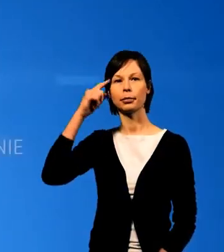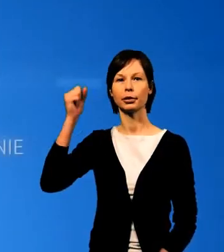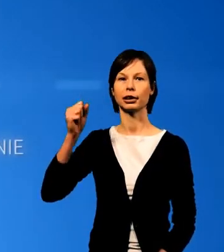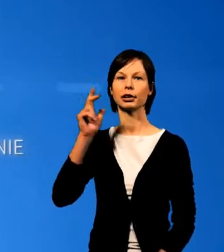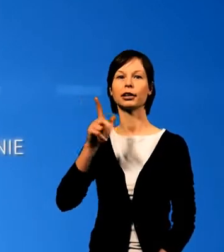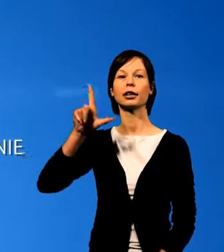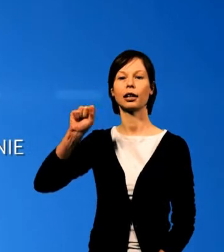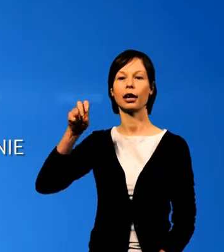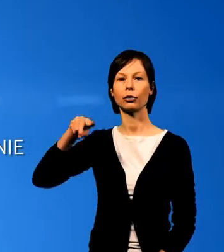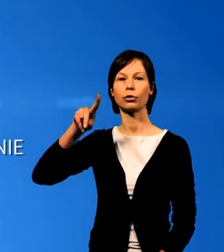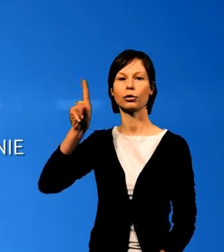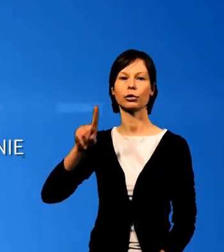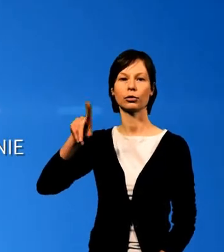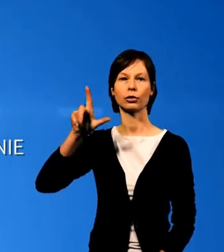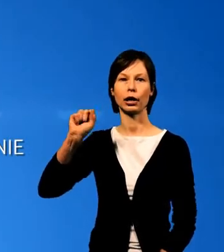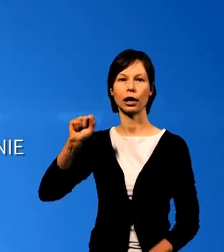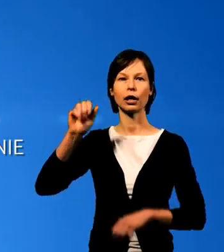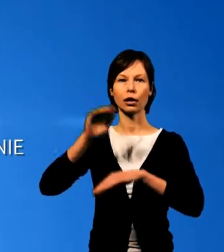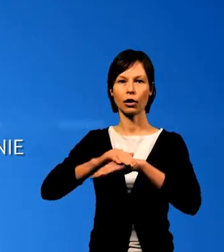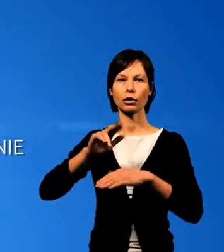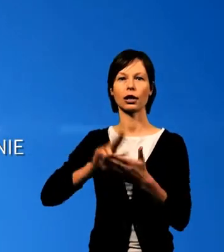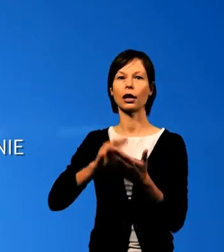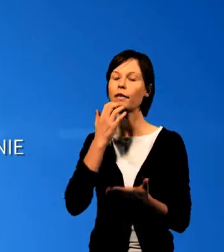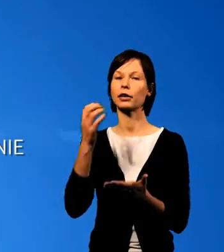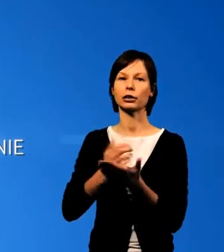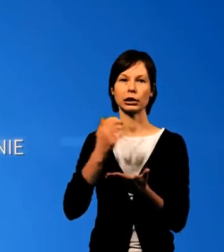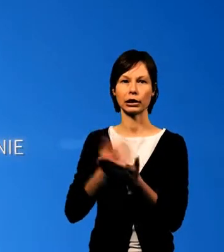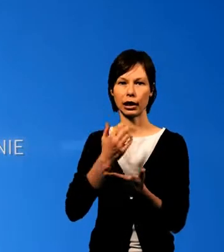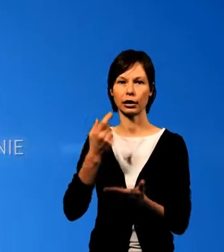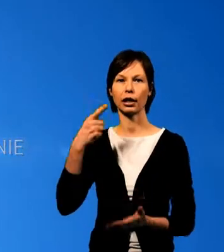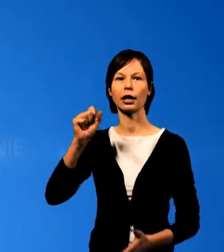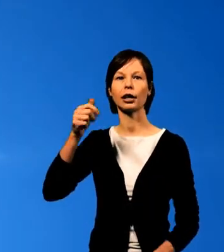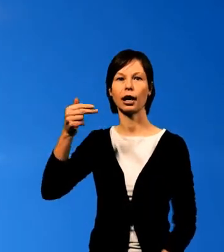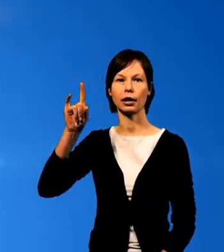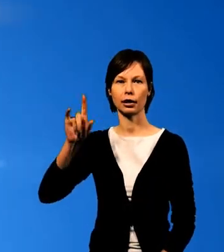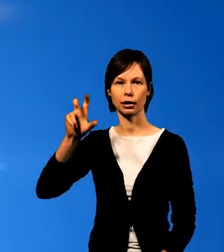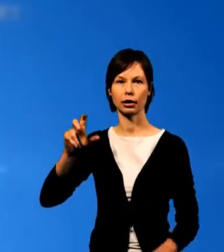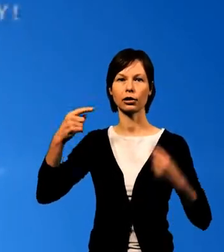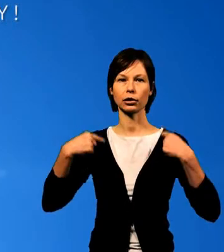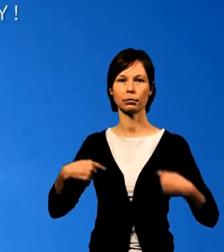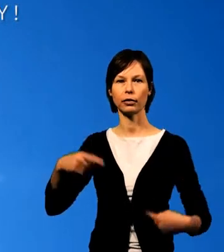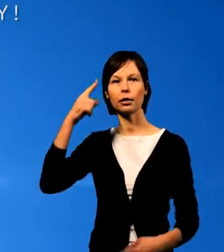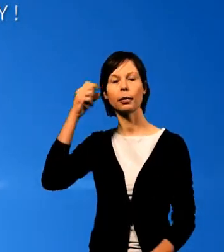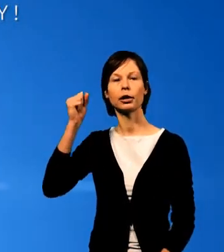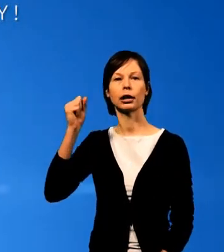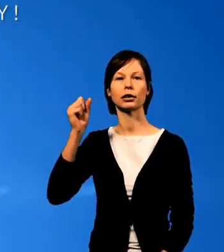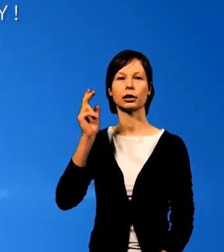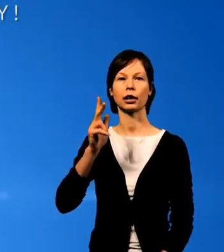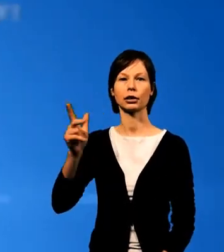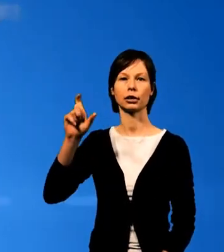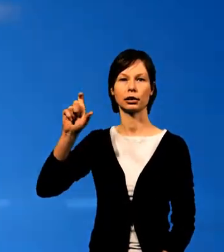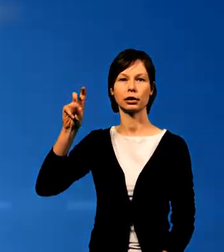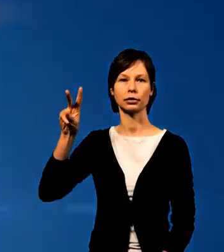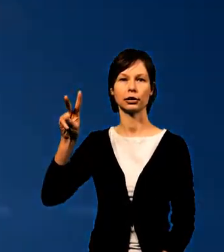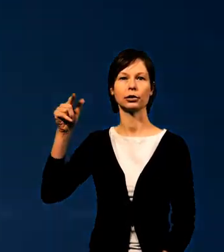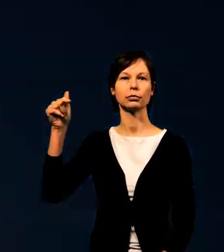zainteresowania. Nie możemy zapomnieć o dodaniu klauzuli o zgodzie na przetwarzanie danych osobowych. Jedno CV dla każdego pracodawcy. Pamiętajmy,